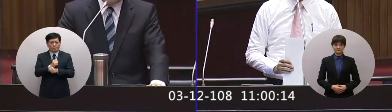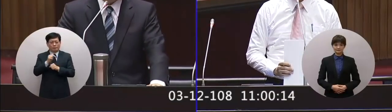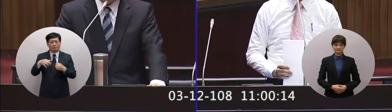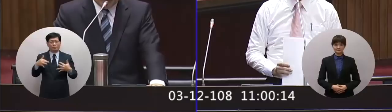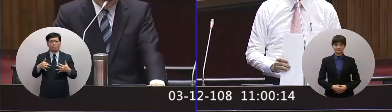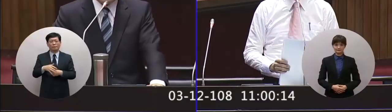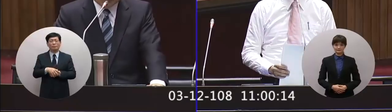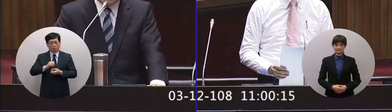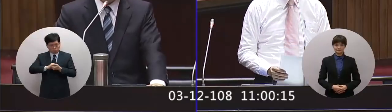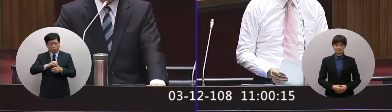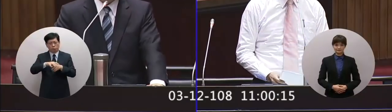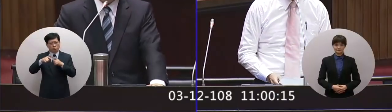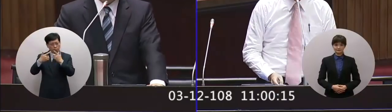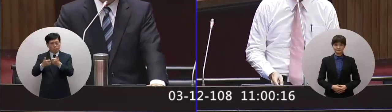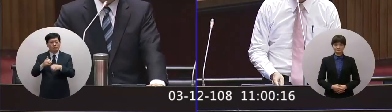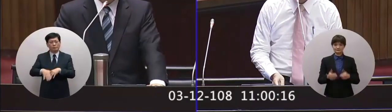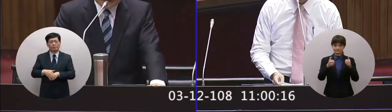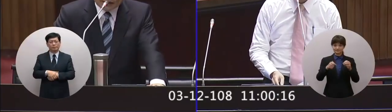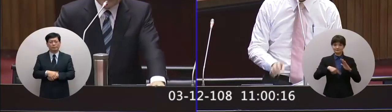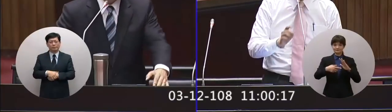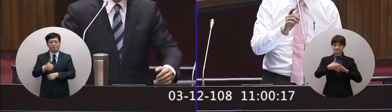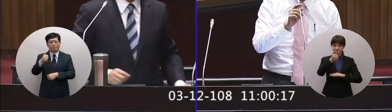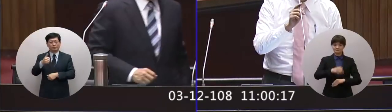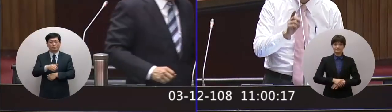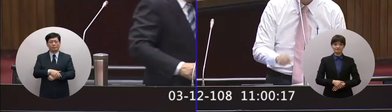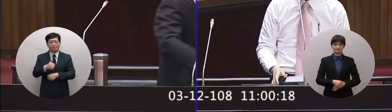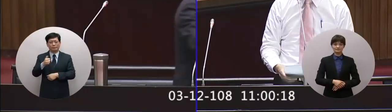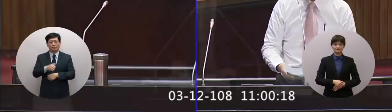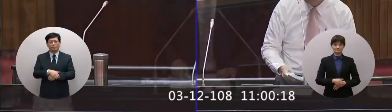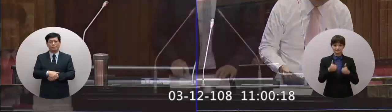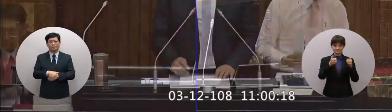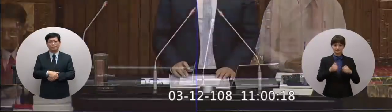注意到這一點我們一定來做到好 謝謝院長謝謝謝謝謝謝